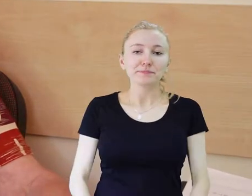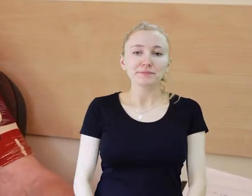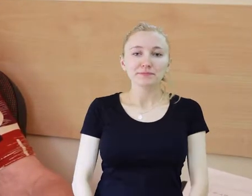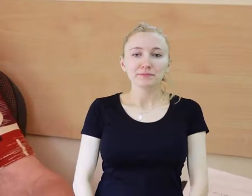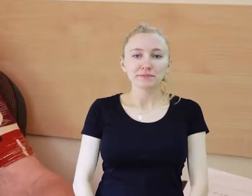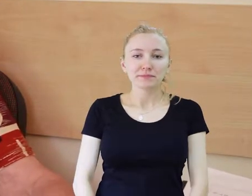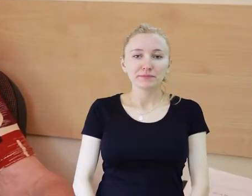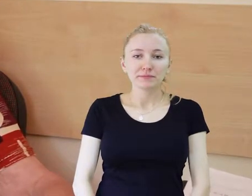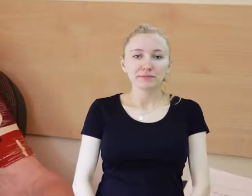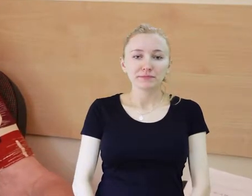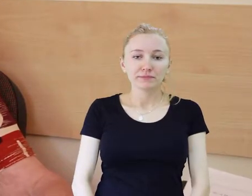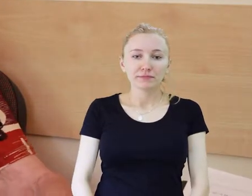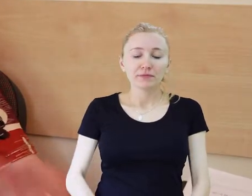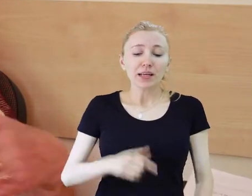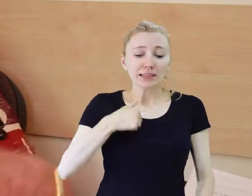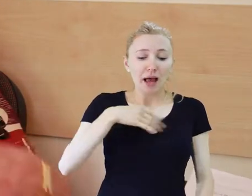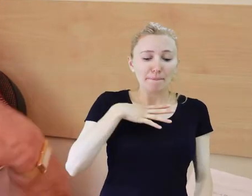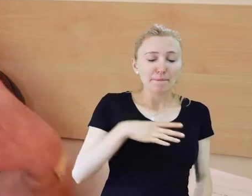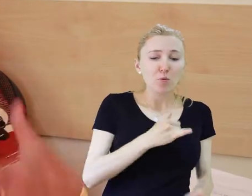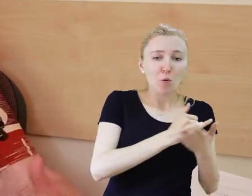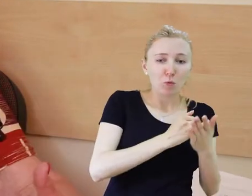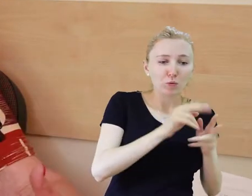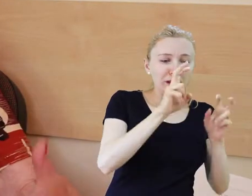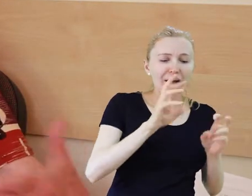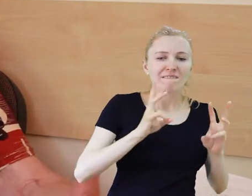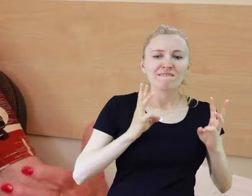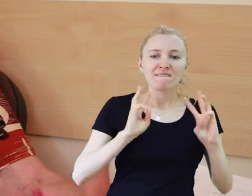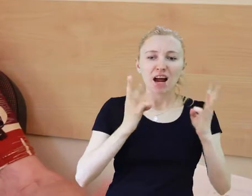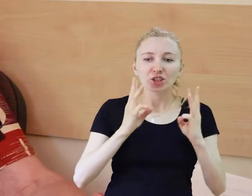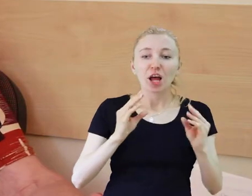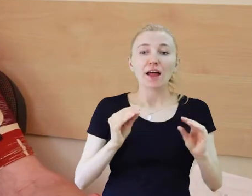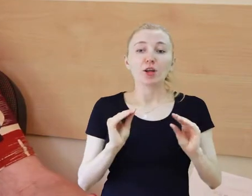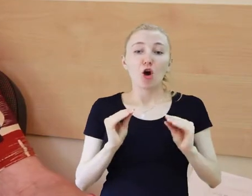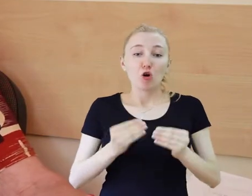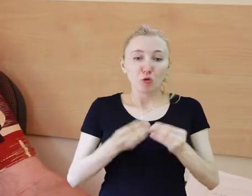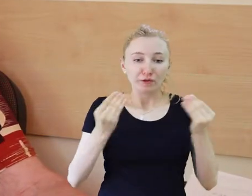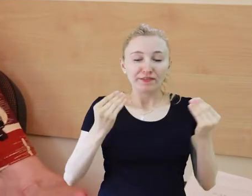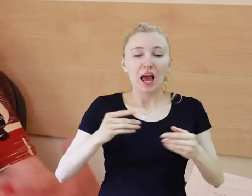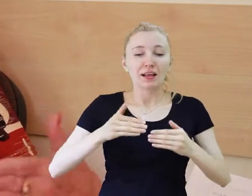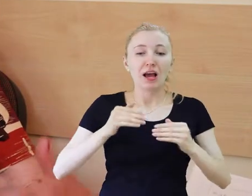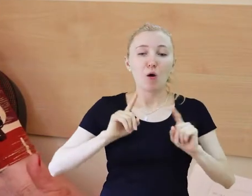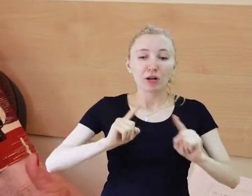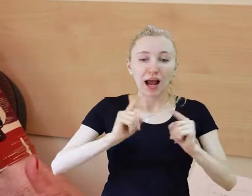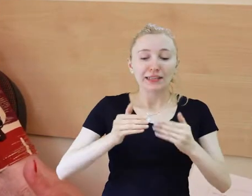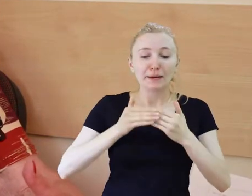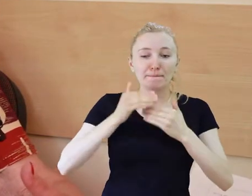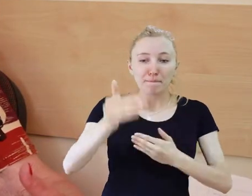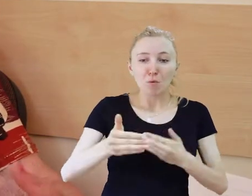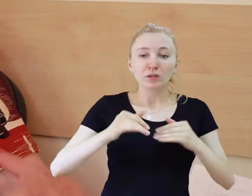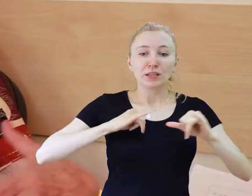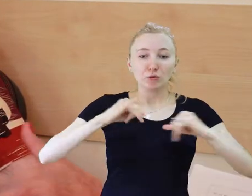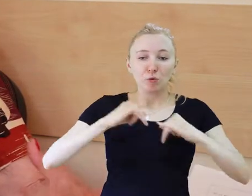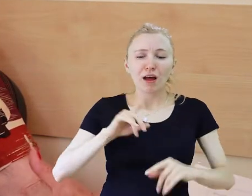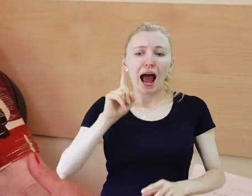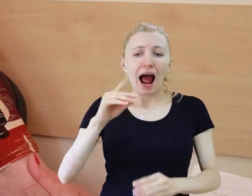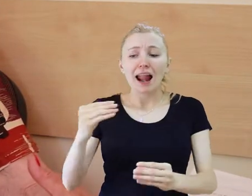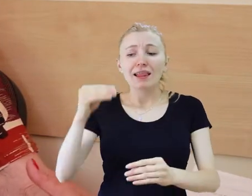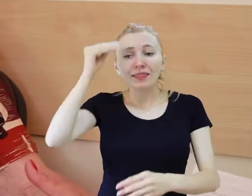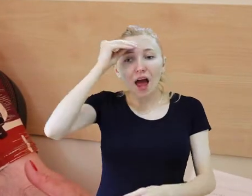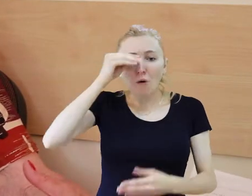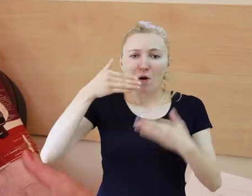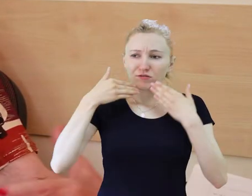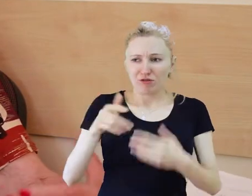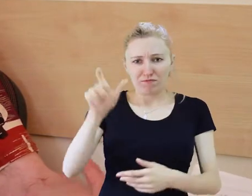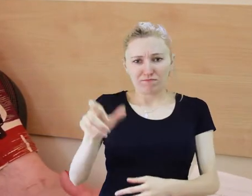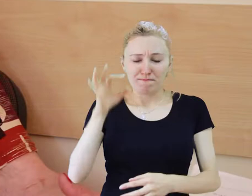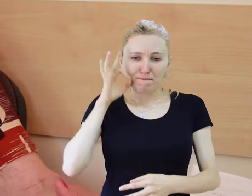Później zorganizowali, patrząc na wszystkie zadania, które Pani robiła. Niech tego warsztatu